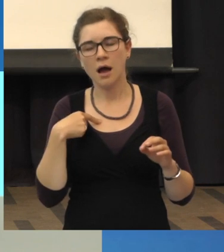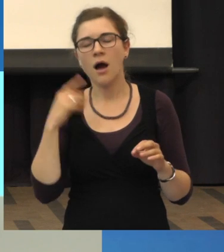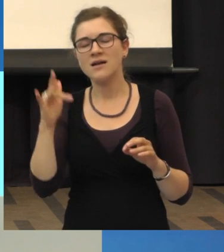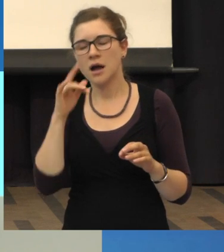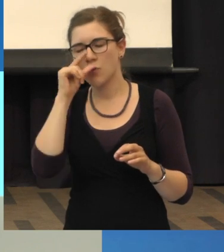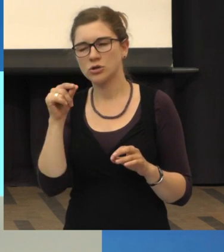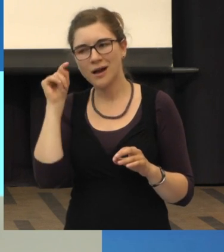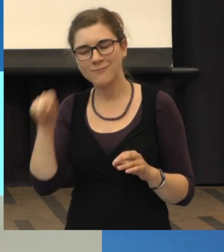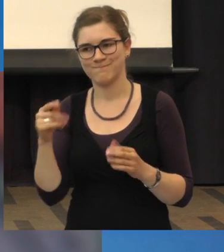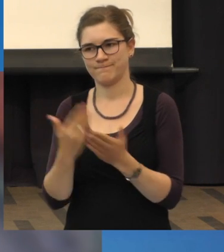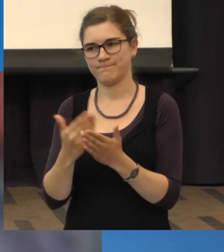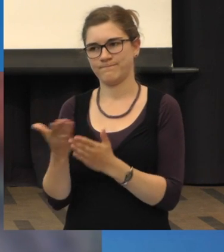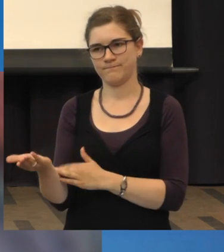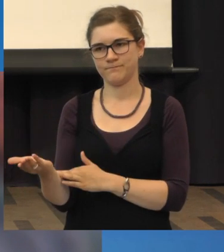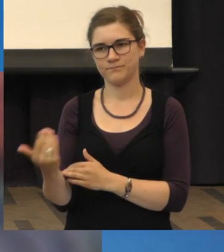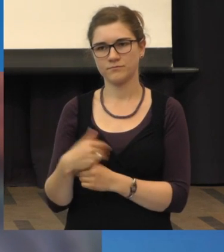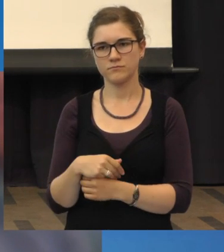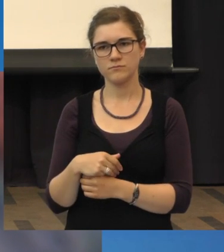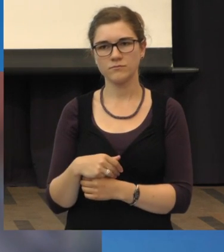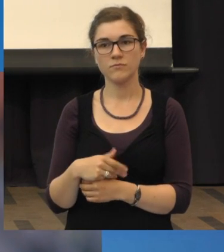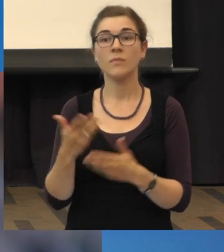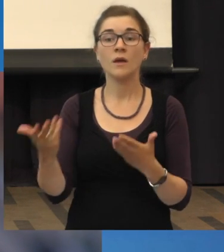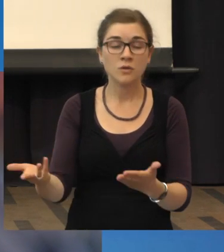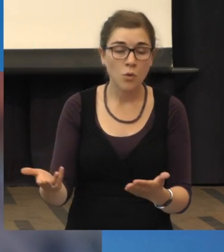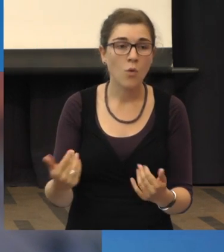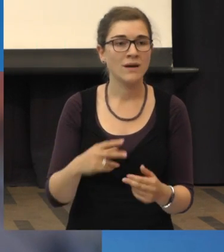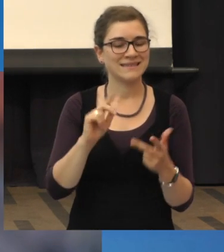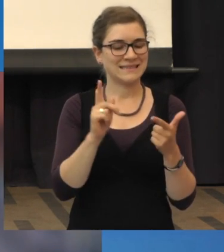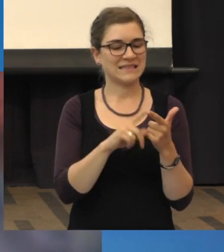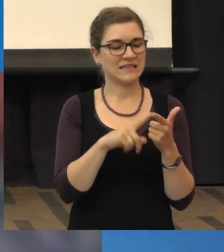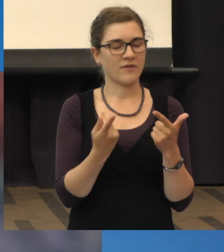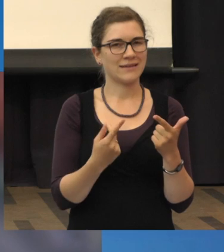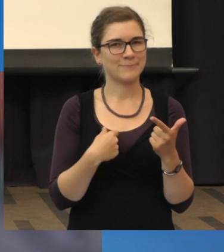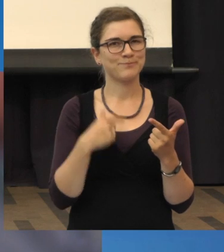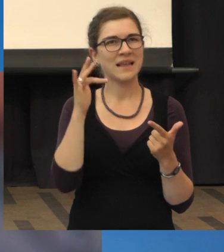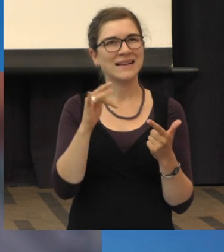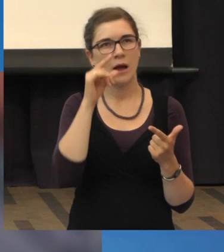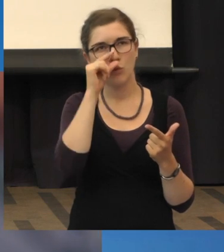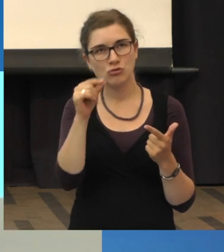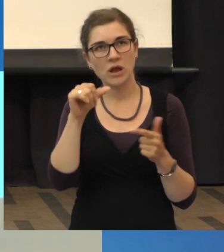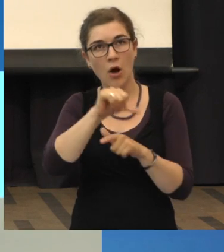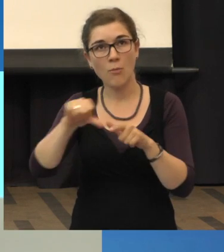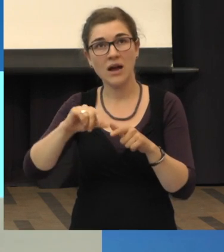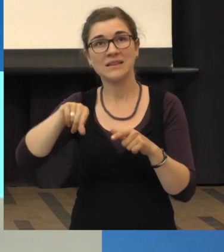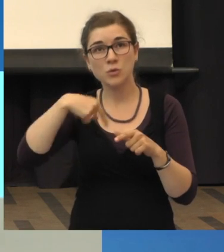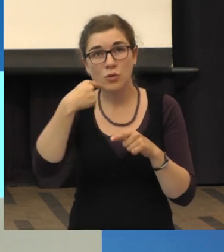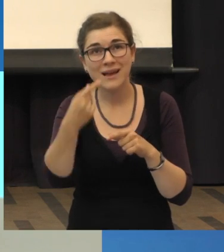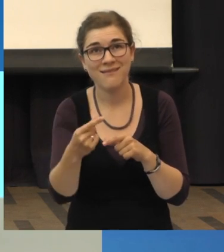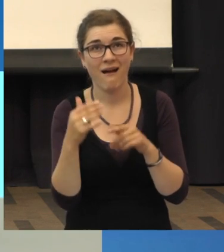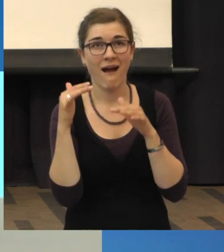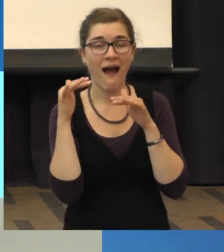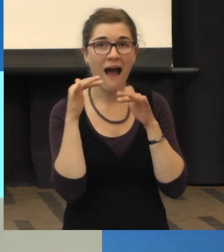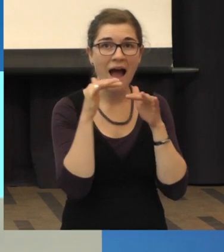Frage war, ob die graue Starr-Operation die Makula das Fortschreiten beeinflusst.